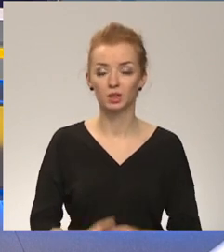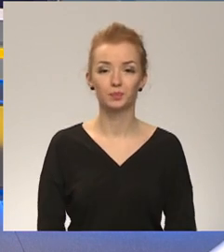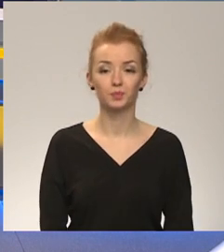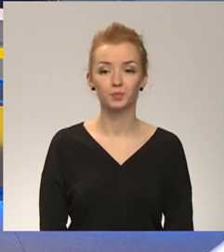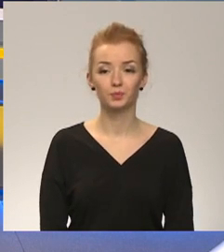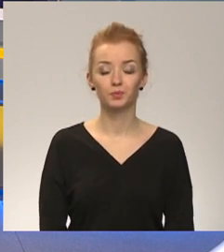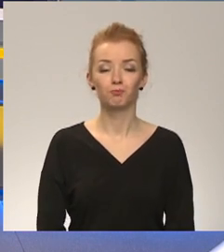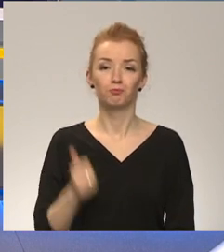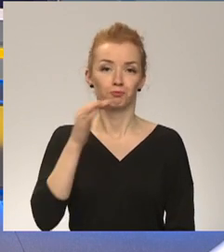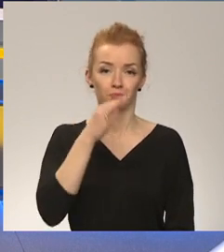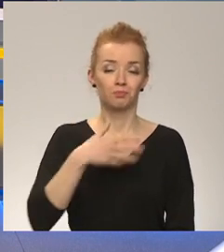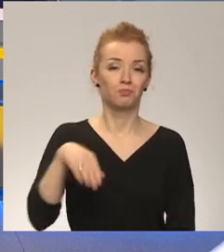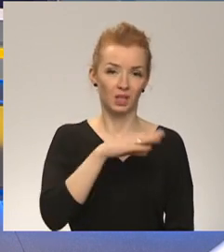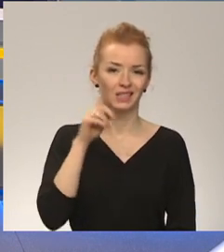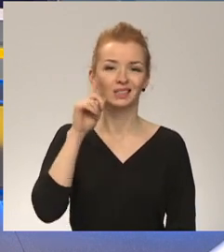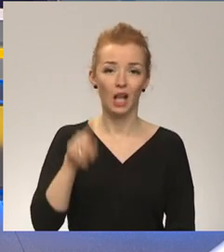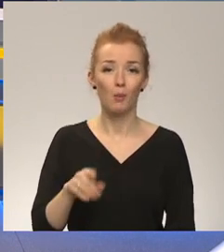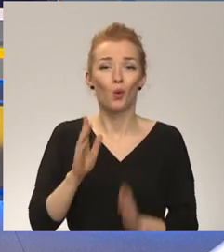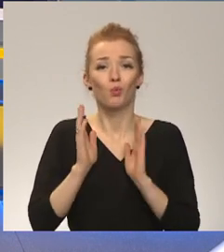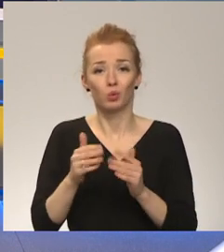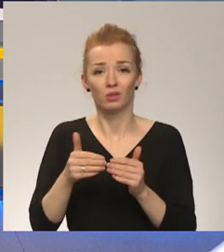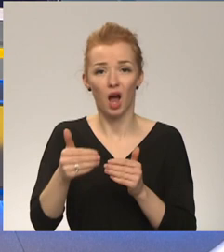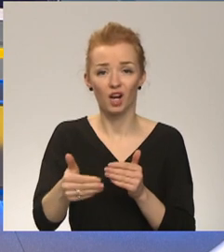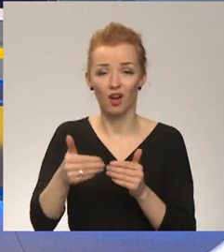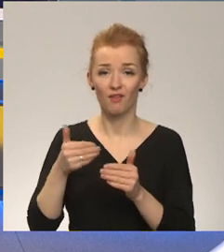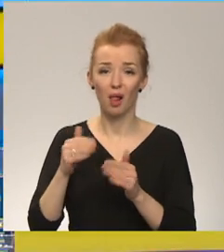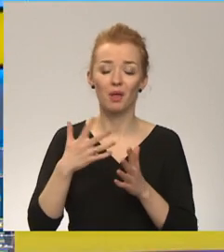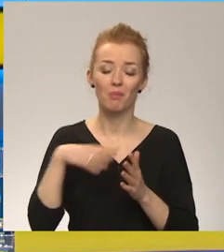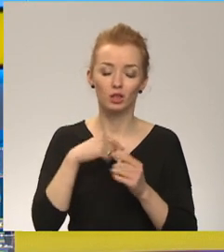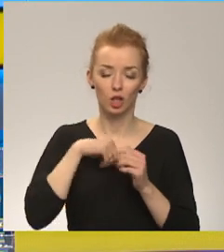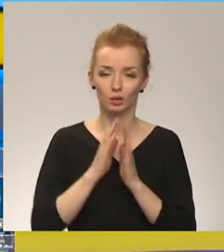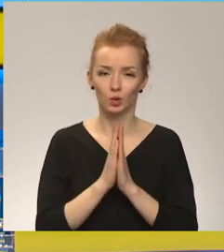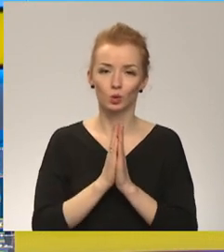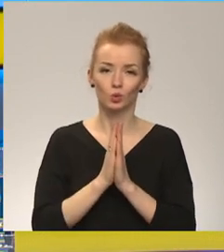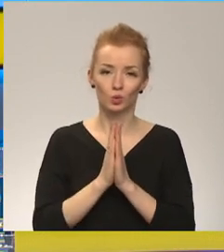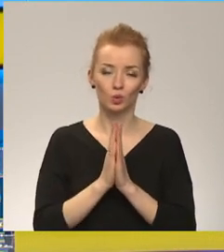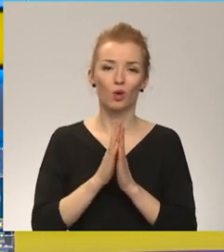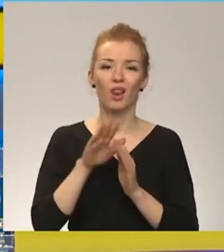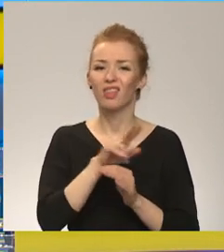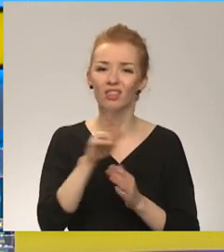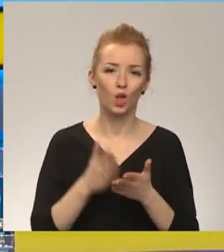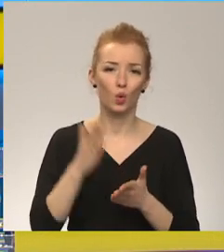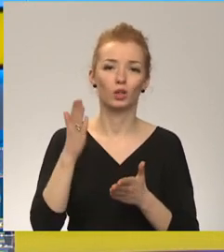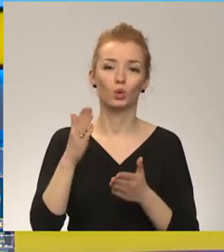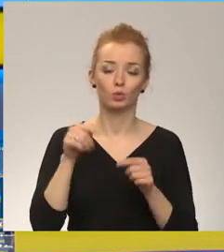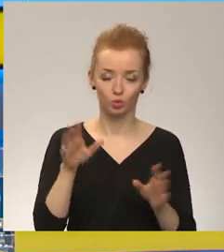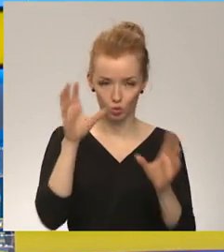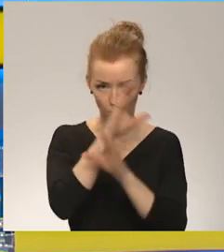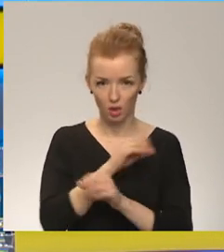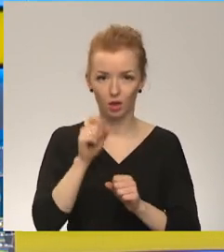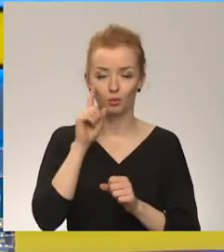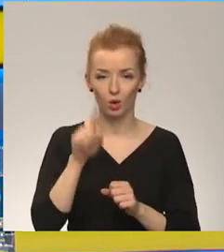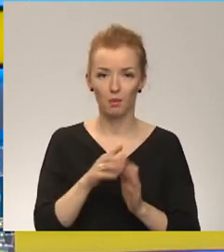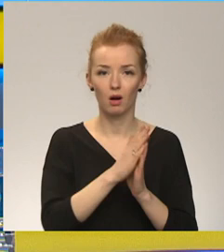Mēs visi zinājām, ka tas ir iespējams, bet mēs visi cerējām un lūdzām Dievu par to, lai tas nenotiktu. Šonakti, protams, mūsu katru